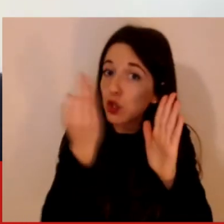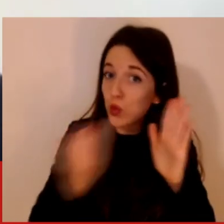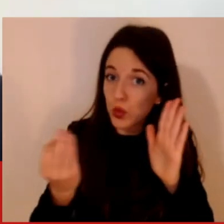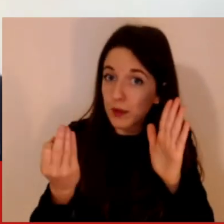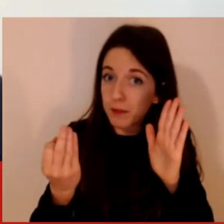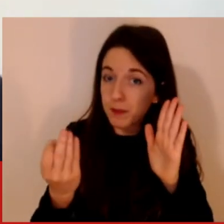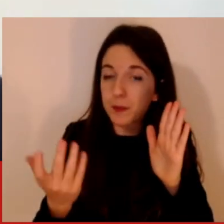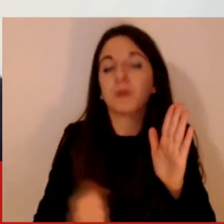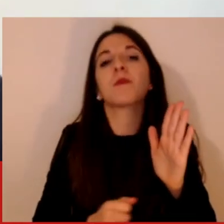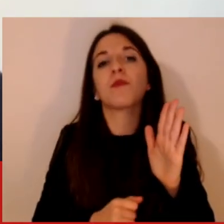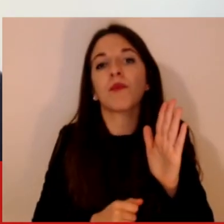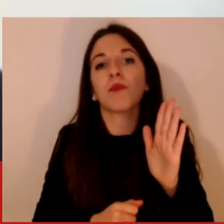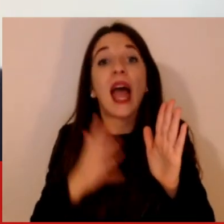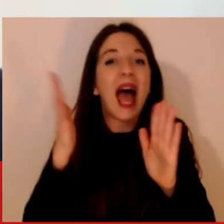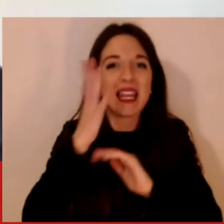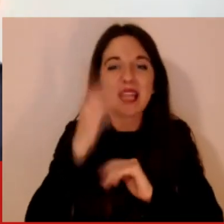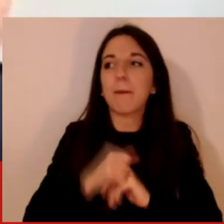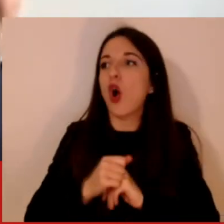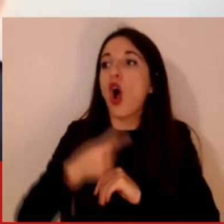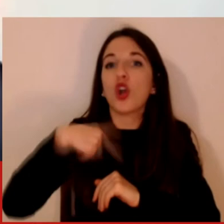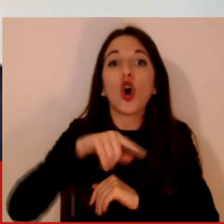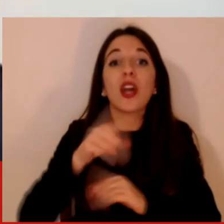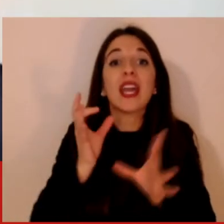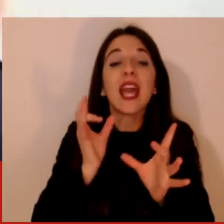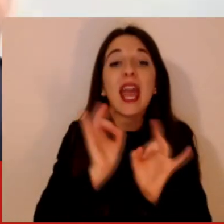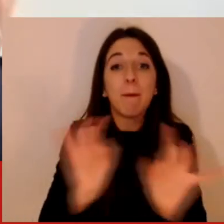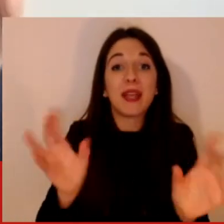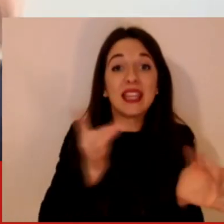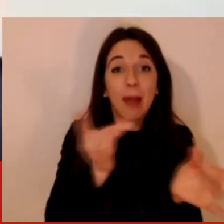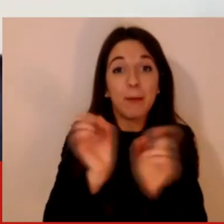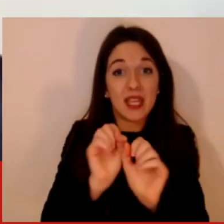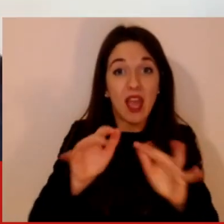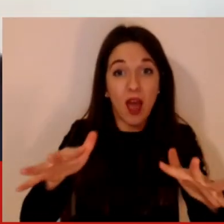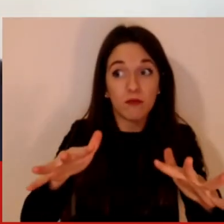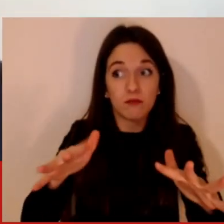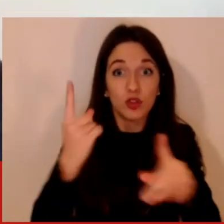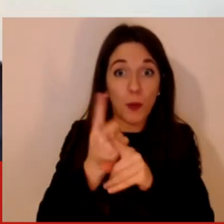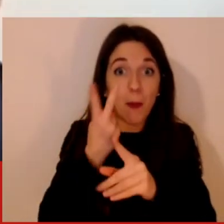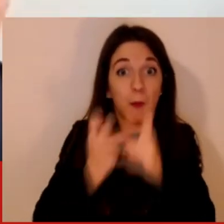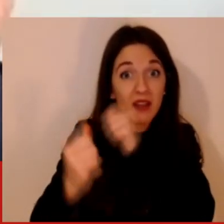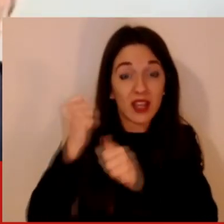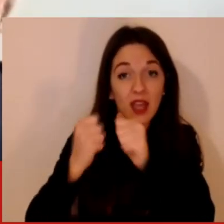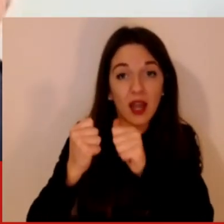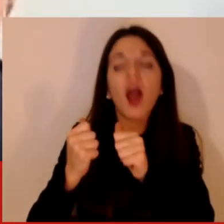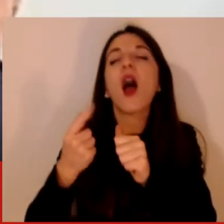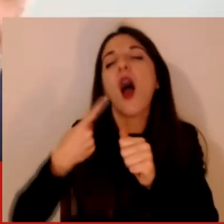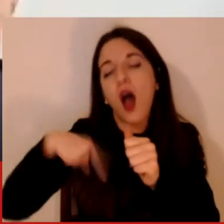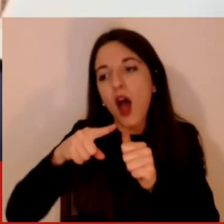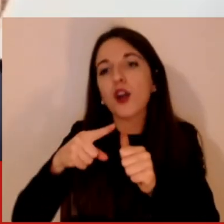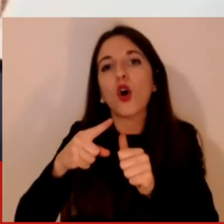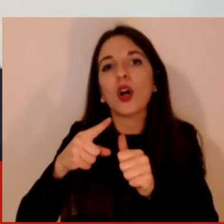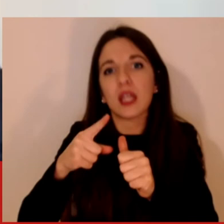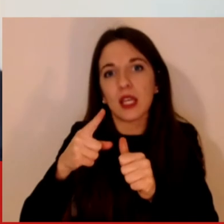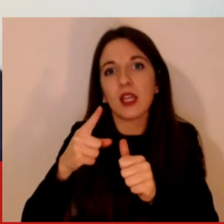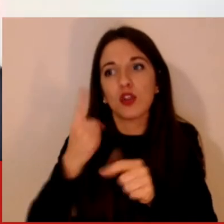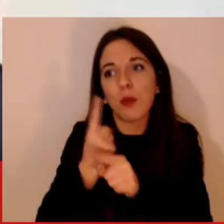ad esempio epidemiologico, però in realtà andando a guardare la mobilità dei device attraverso l'applicazione dove magari